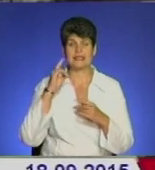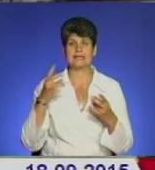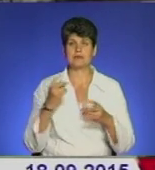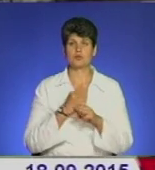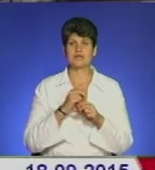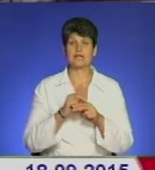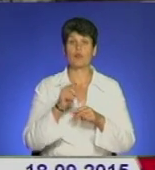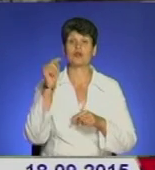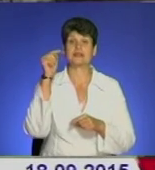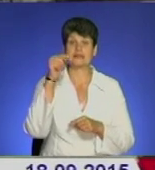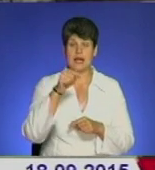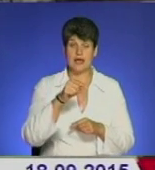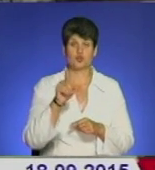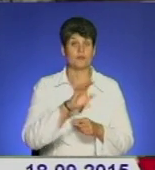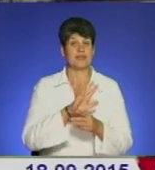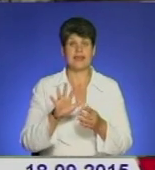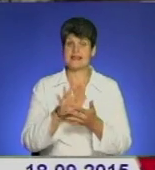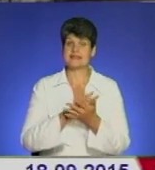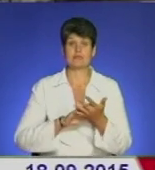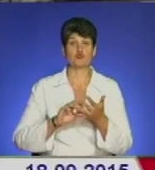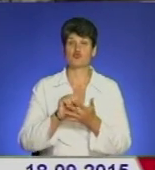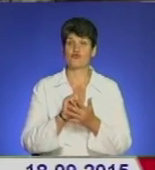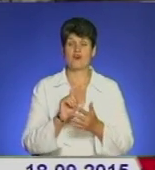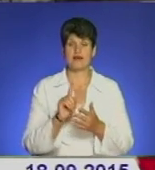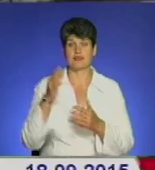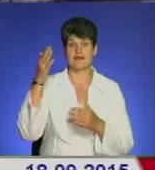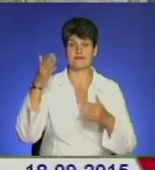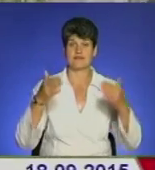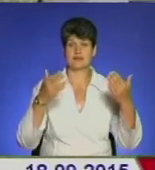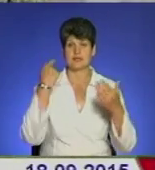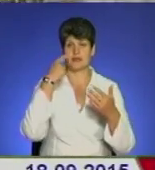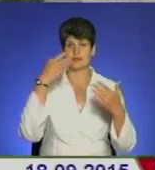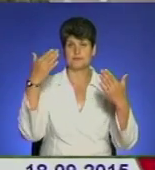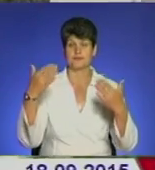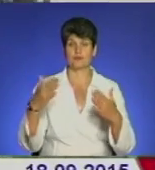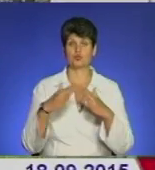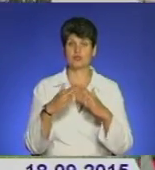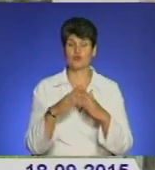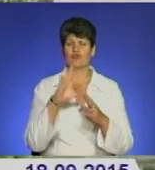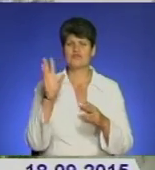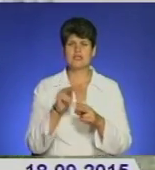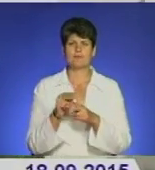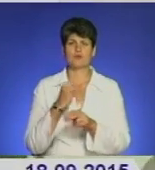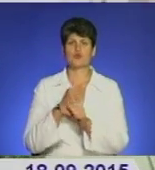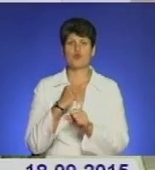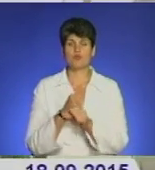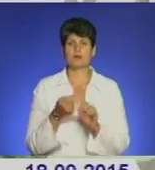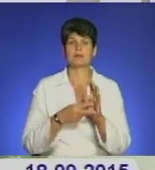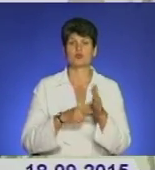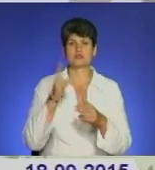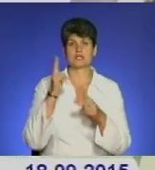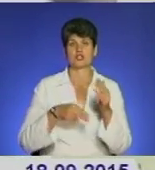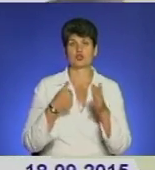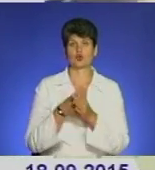ремонт так, щоб не зіпсувати фасад будівлі. Усі ремонтні роботи планують завершити до кінця